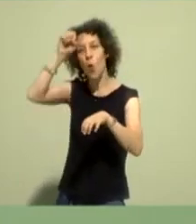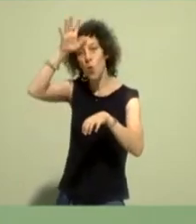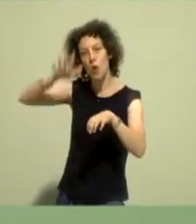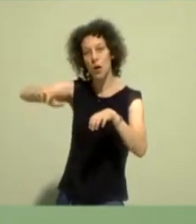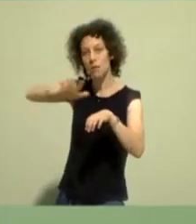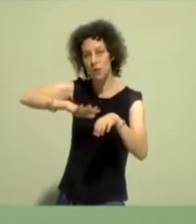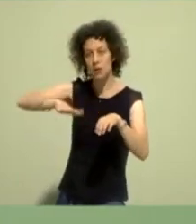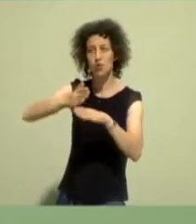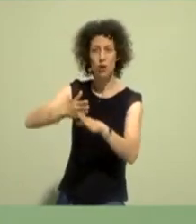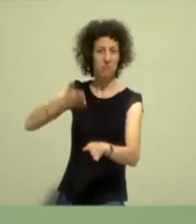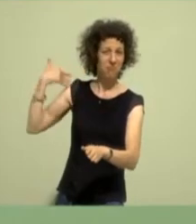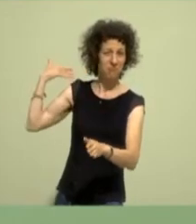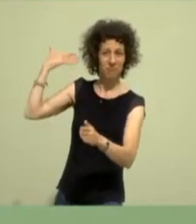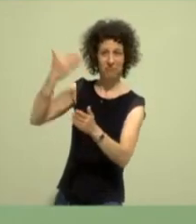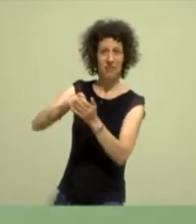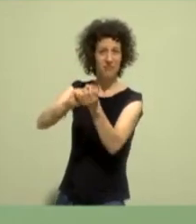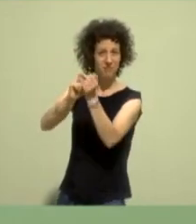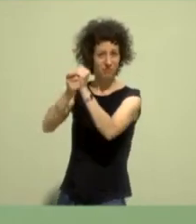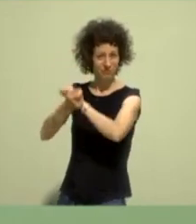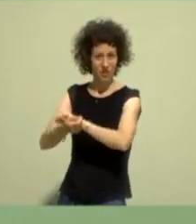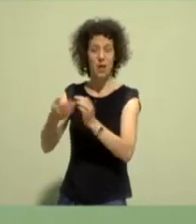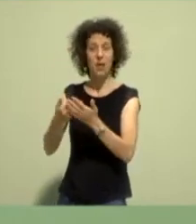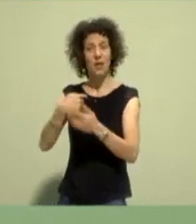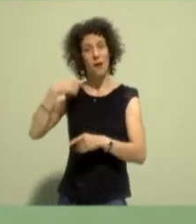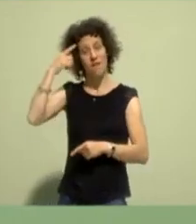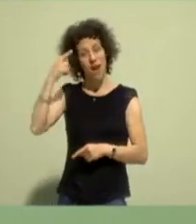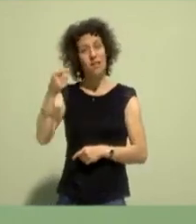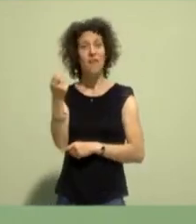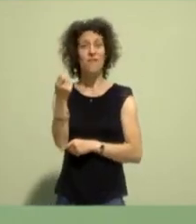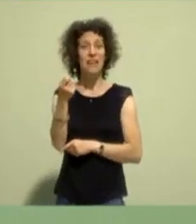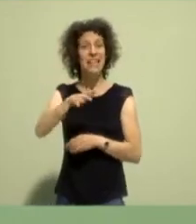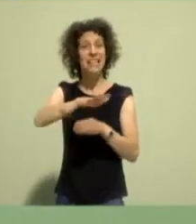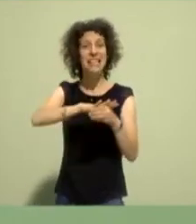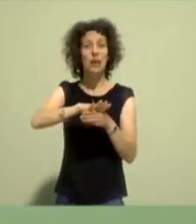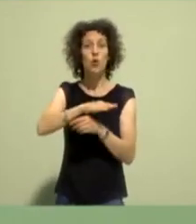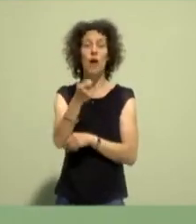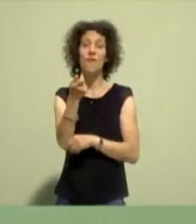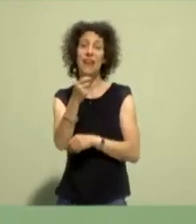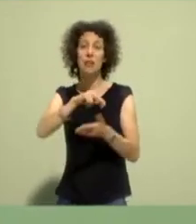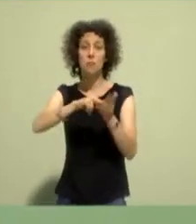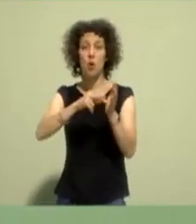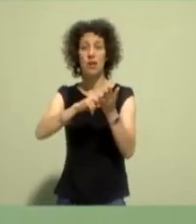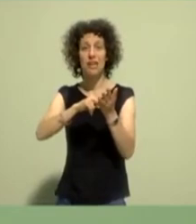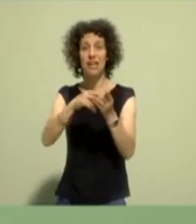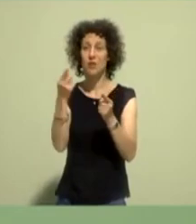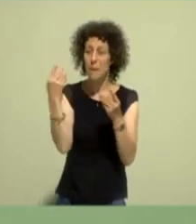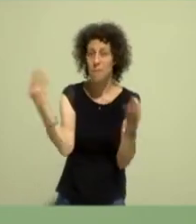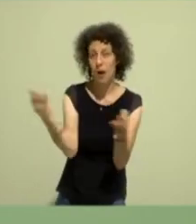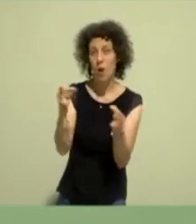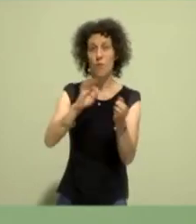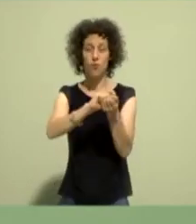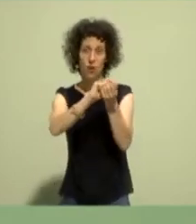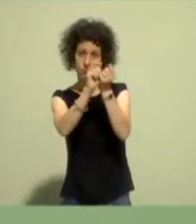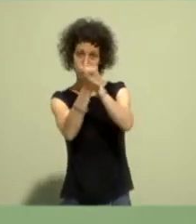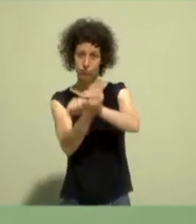Daher weiß ich, dass der Finanzsektor und die Finanzpolitik bei dieser überlebensnotwendigen Transformation eine entscheidende Rolle spielen.